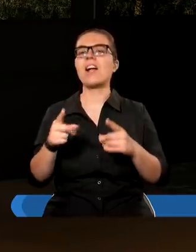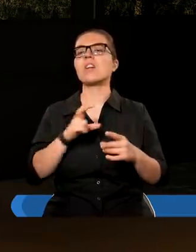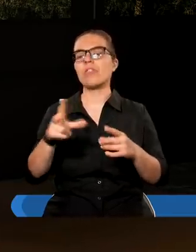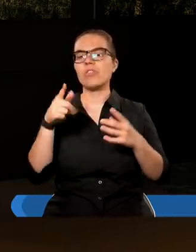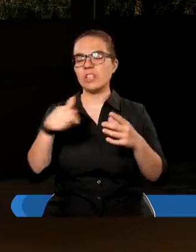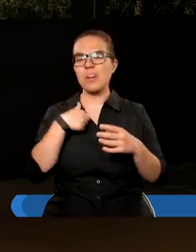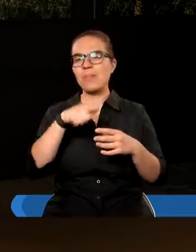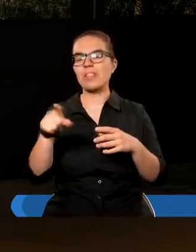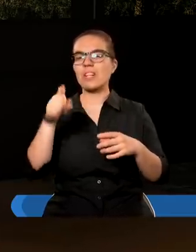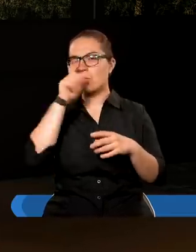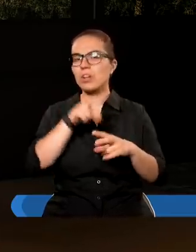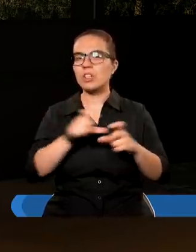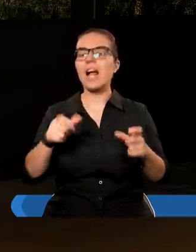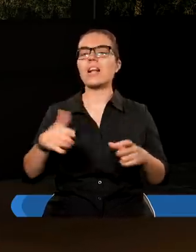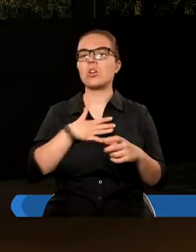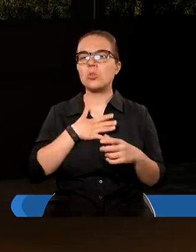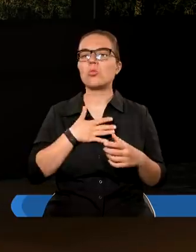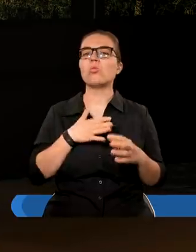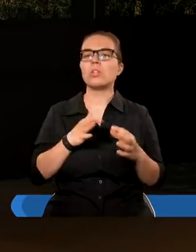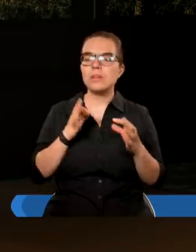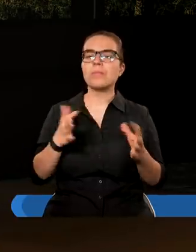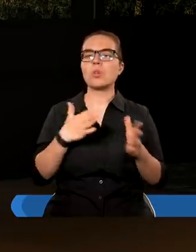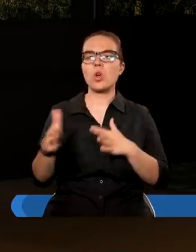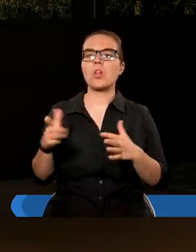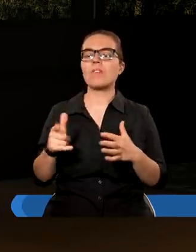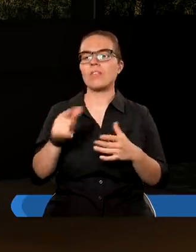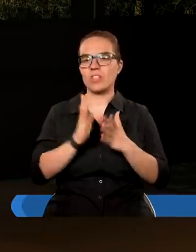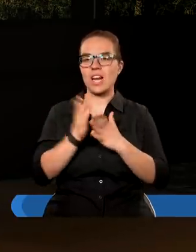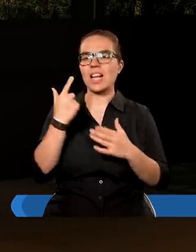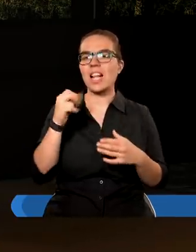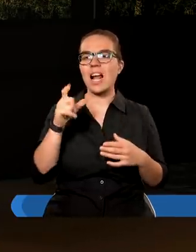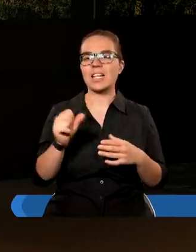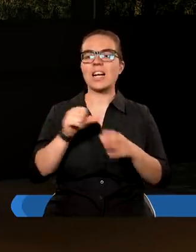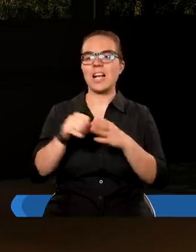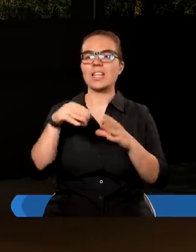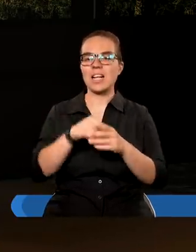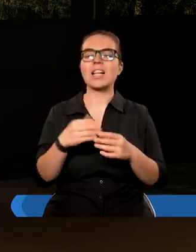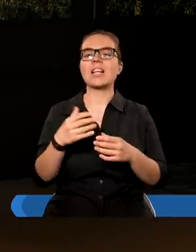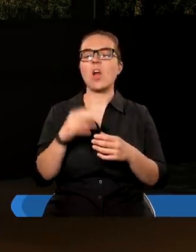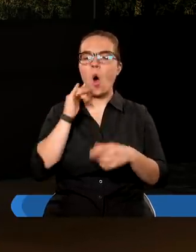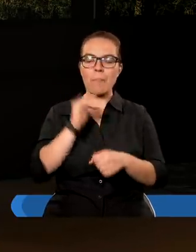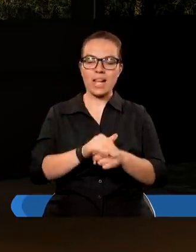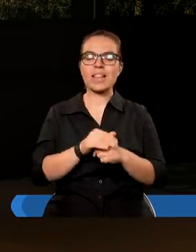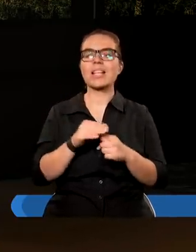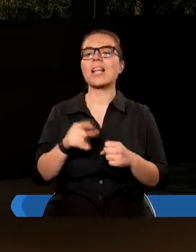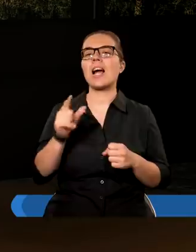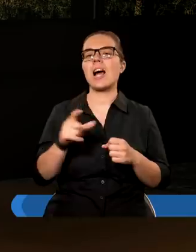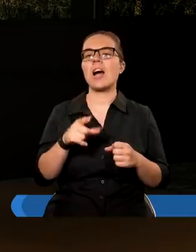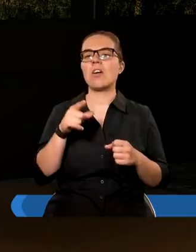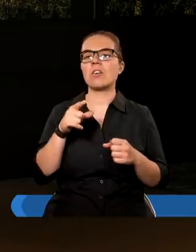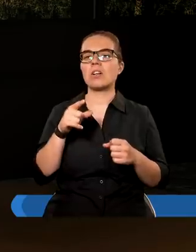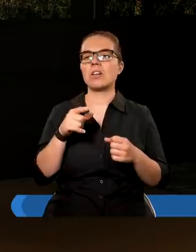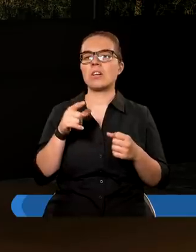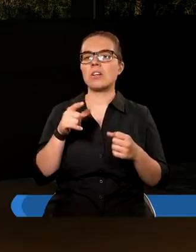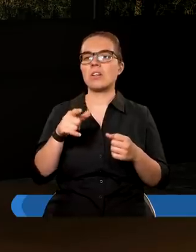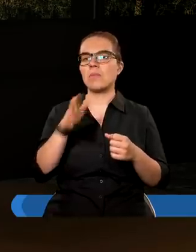ciemnych czasach świecić. W księdze Daniela jest taka obietnica w XII rozdziale, trzecim wersecie, że roztropnie